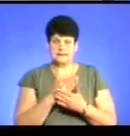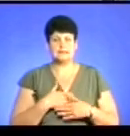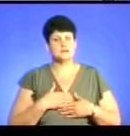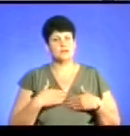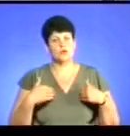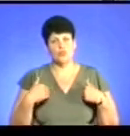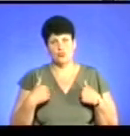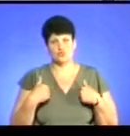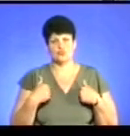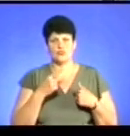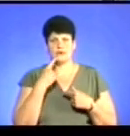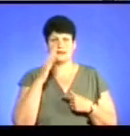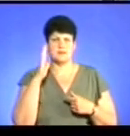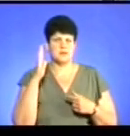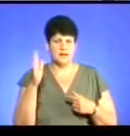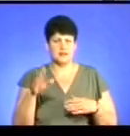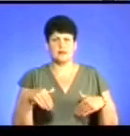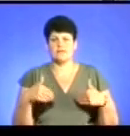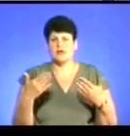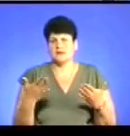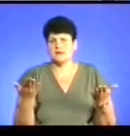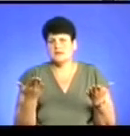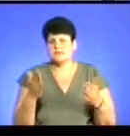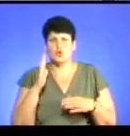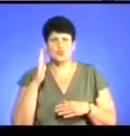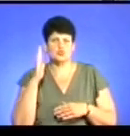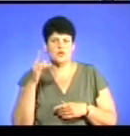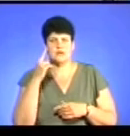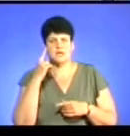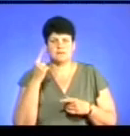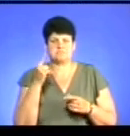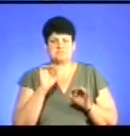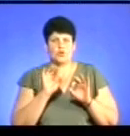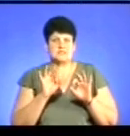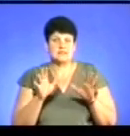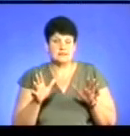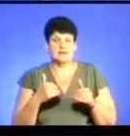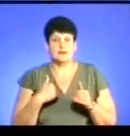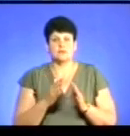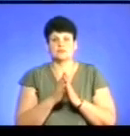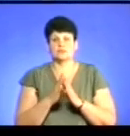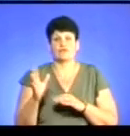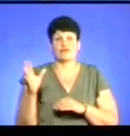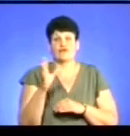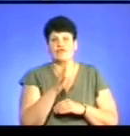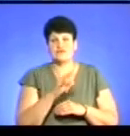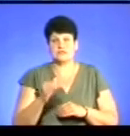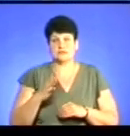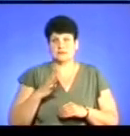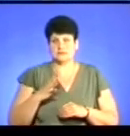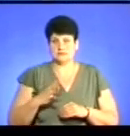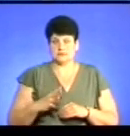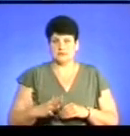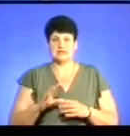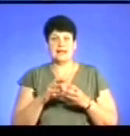десь забігати вперед і давати якісь прогнозовані оцінки. Я все-таки закликаю всіх стримано дочекатися